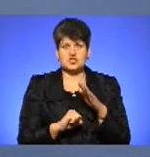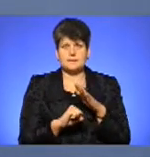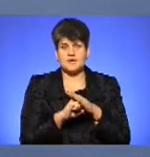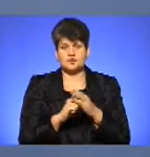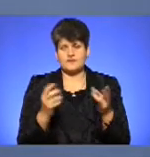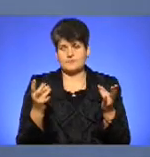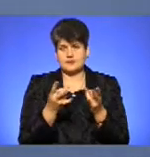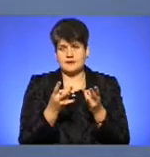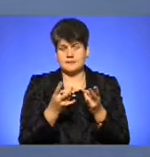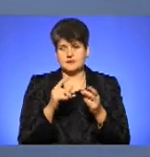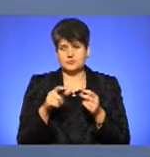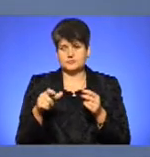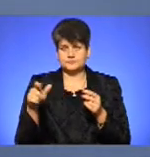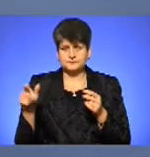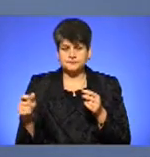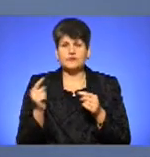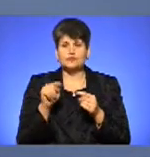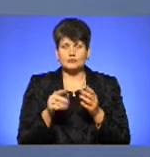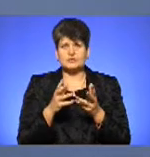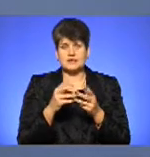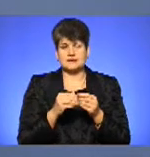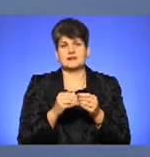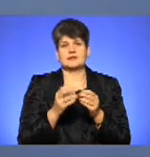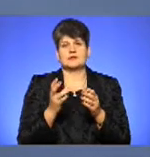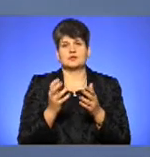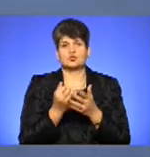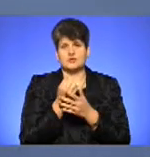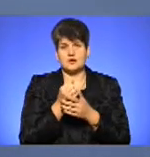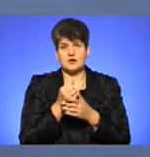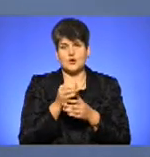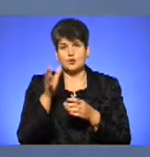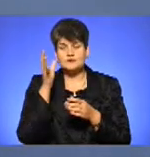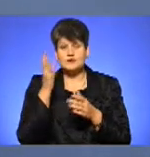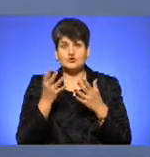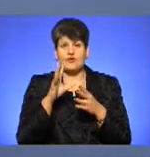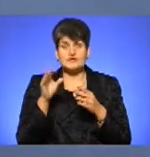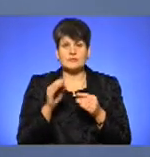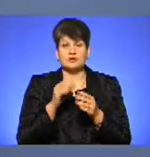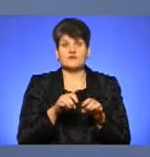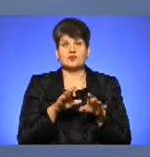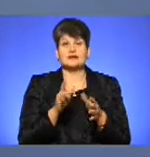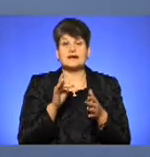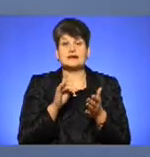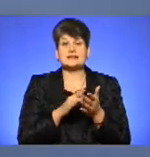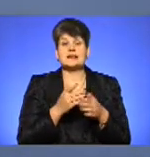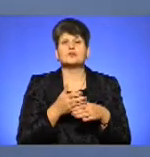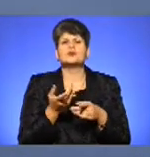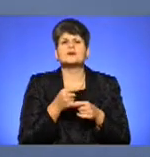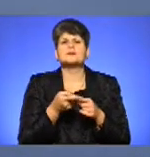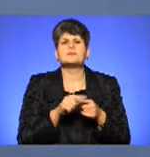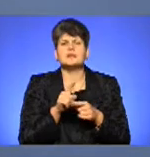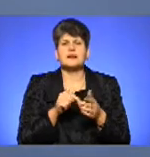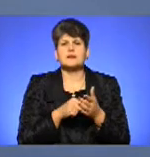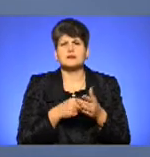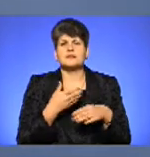потреби мешканців громади, в тому числі на здобуддя позашкільної освіти. Якщо все буде вирішувати центр, то виникає питання, яка це децентралізація.